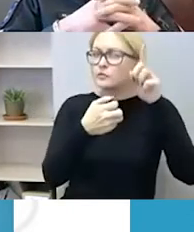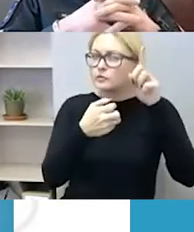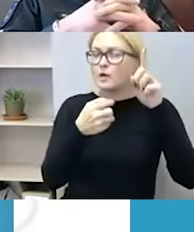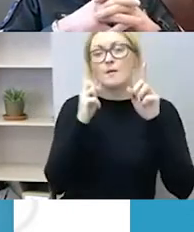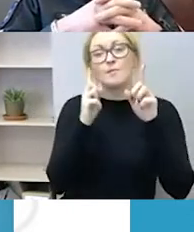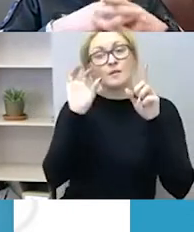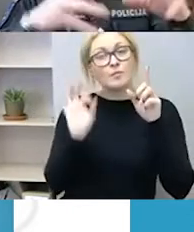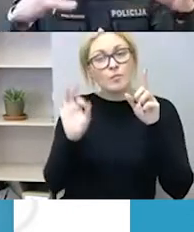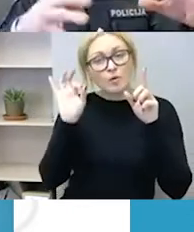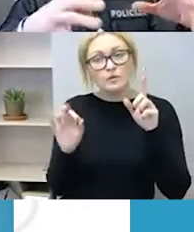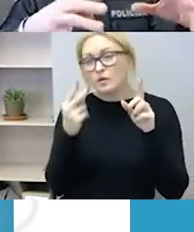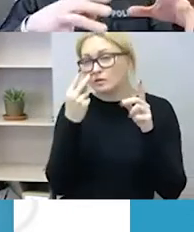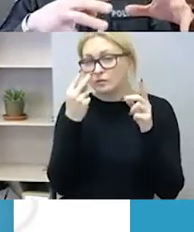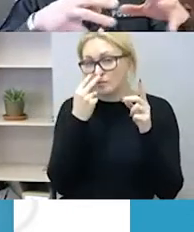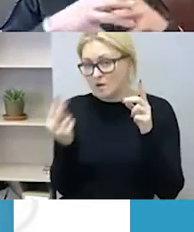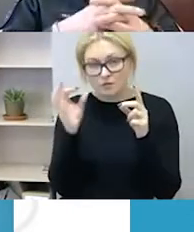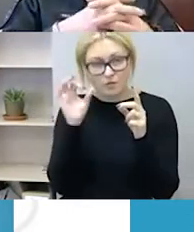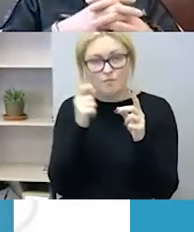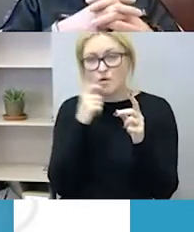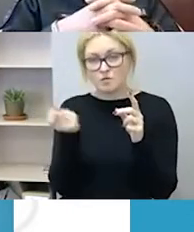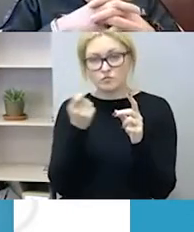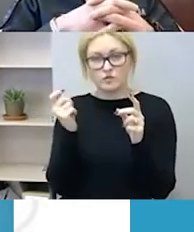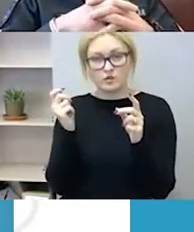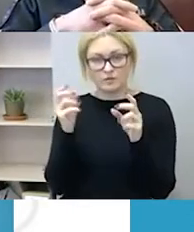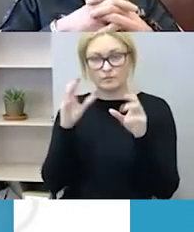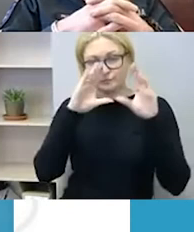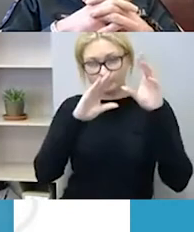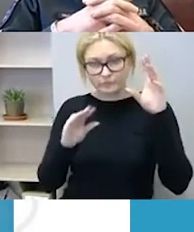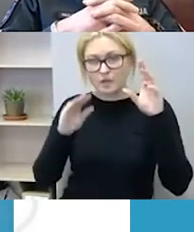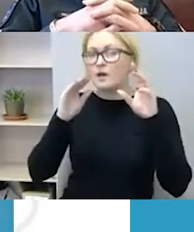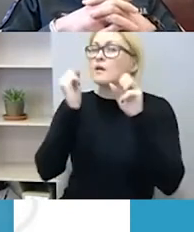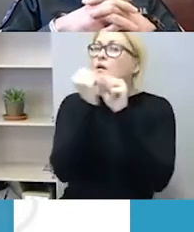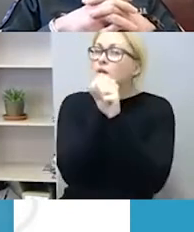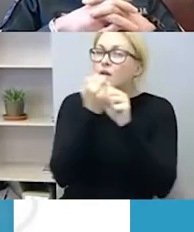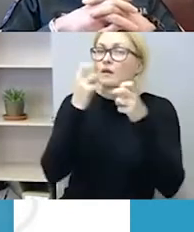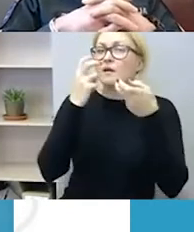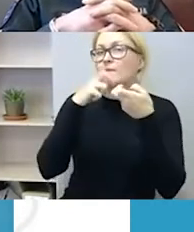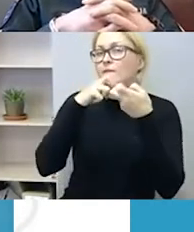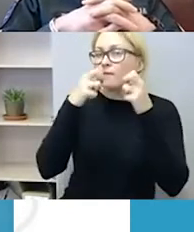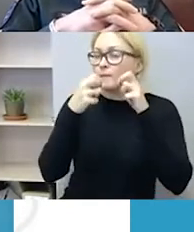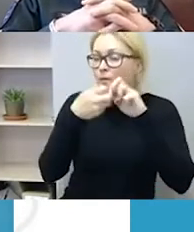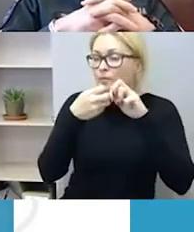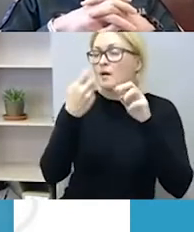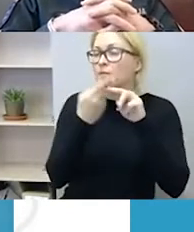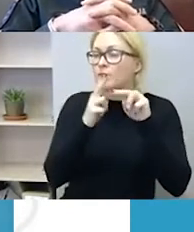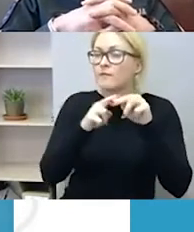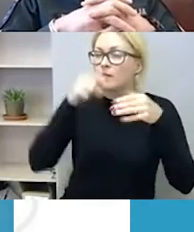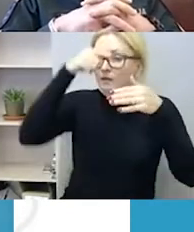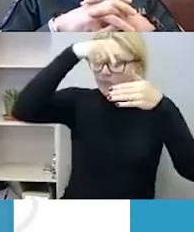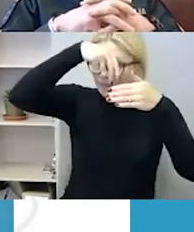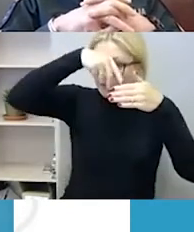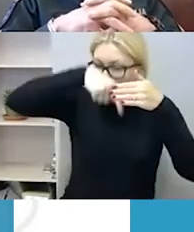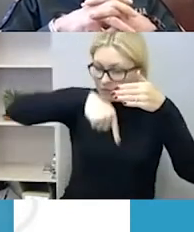pamatom, o tikroji problema yra ženkliai giliau ir iš tiesų šiandien, ta būt mūsų visų